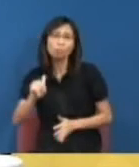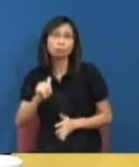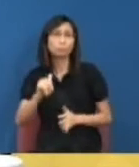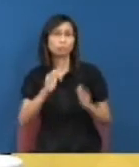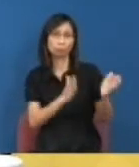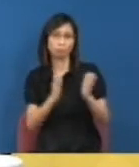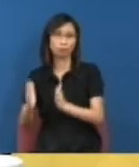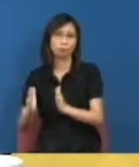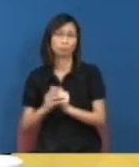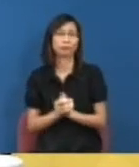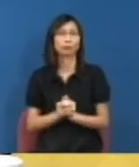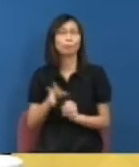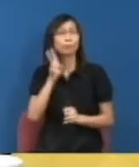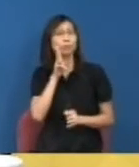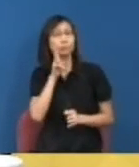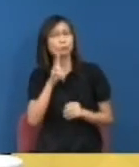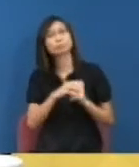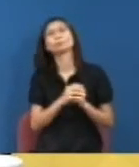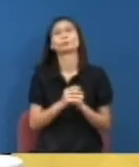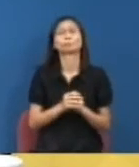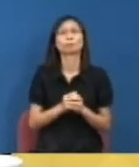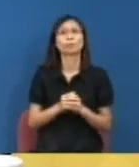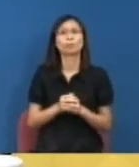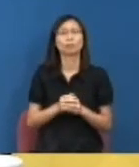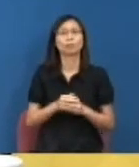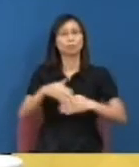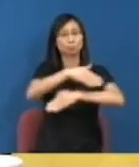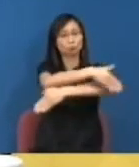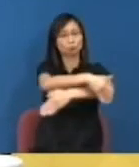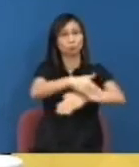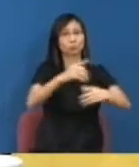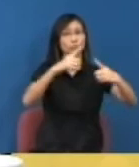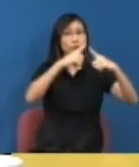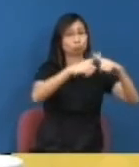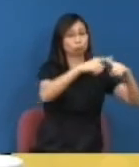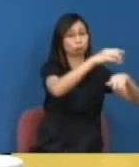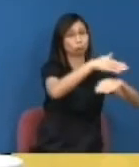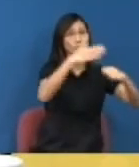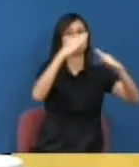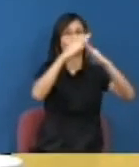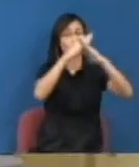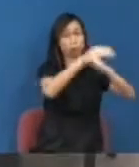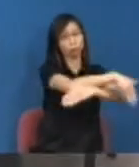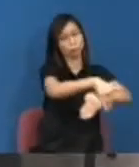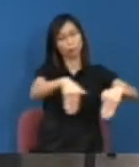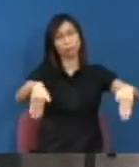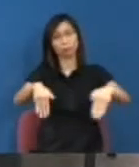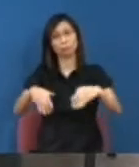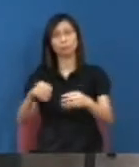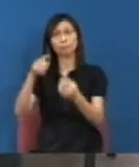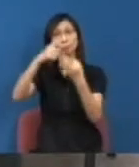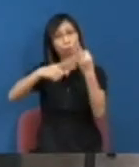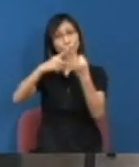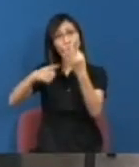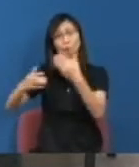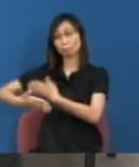譬如說究竟是否真的封鎖線要去到《聯合國人約》和《太古堂》而令到李克